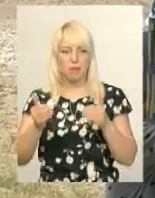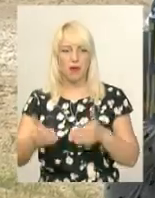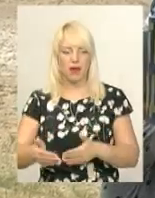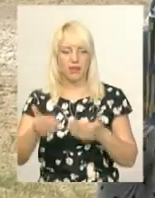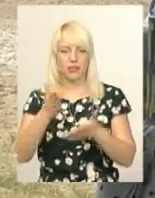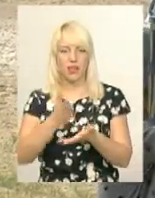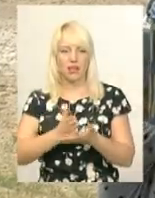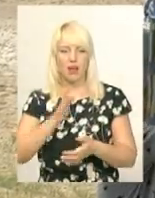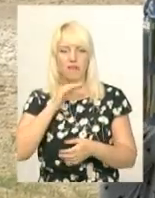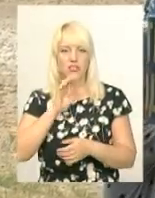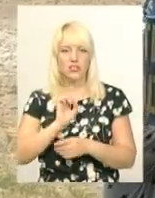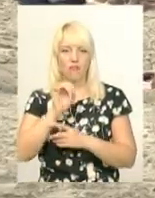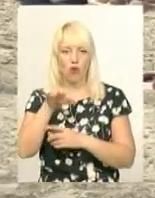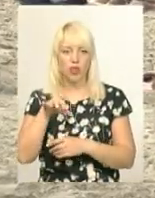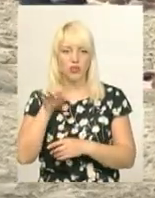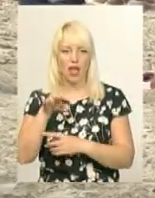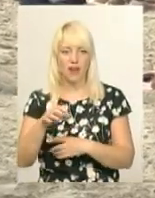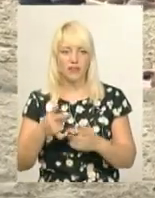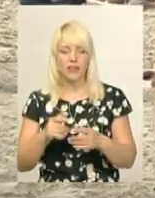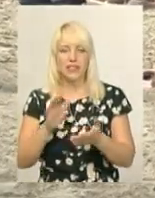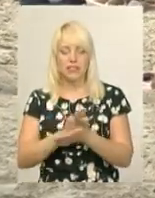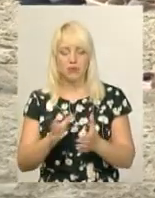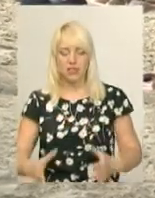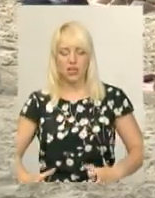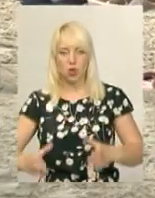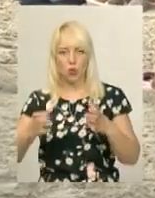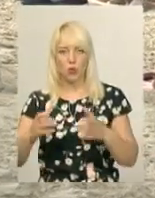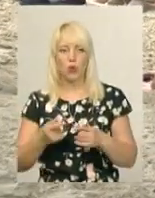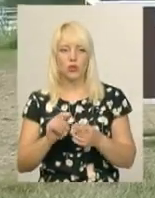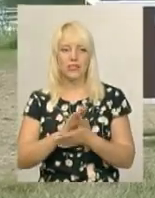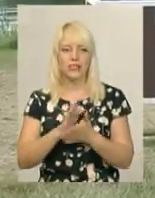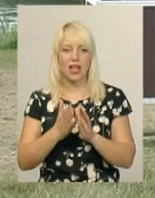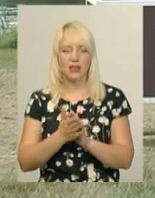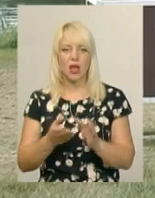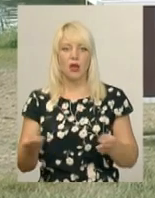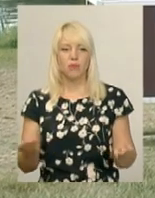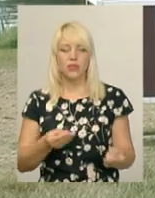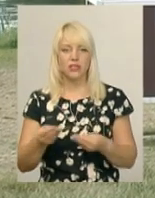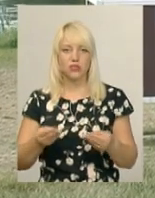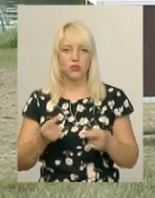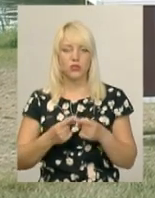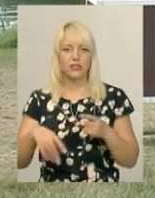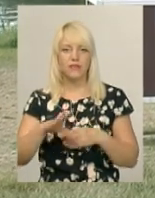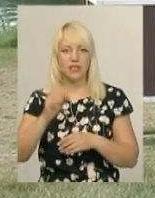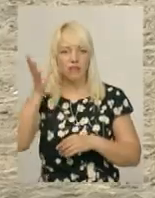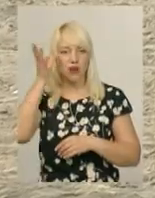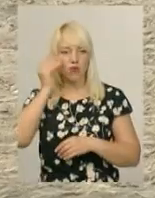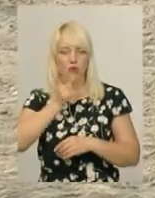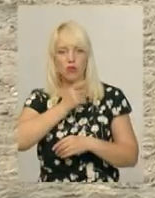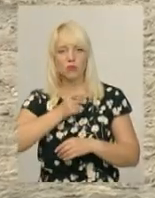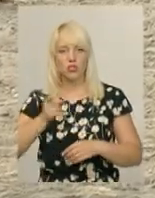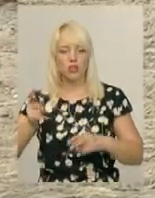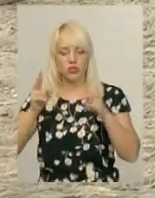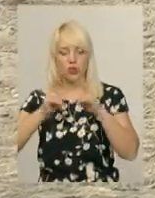Наявність фонтанів і спитною водою, сміттєвих баків та урн, стан піску або іншого покриття – ці та інші критерії враховували при обстеженні